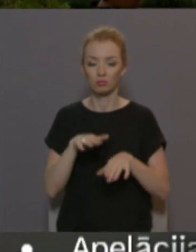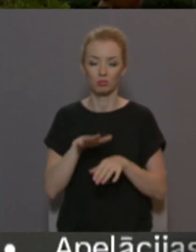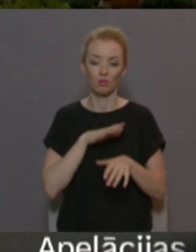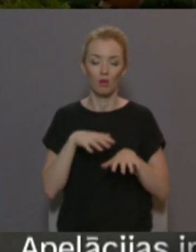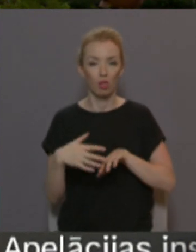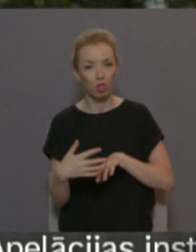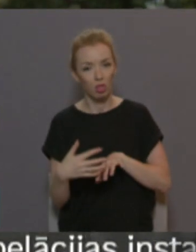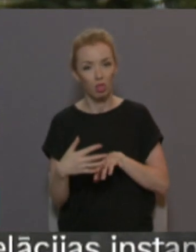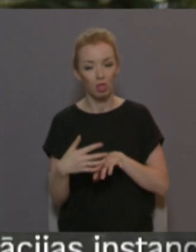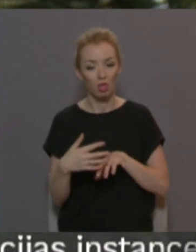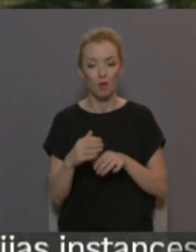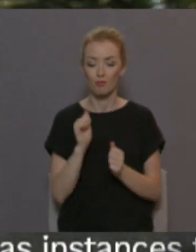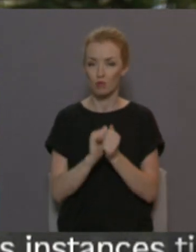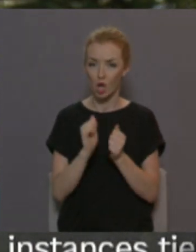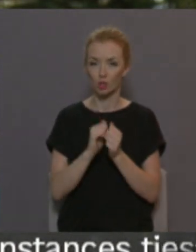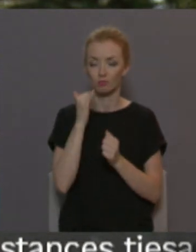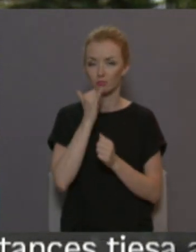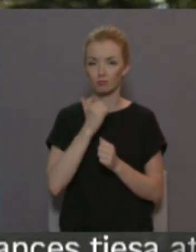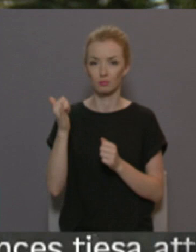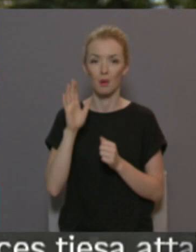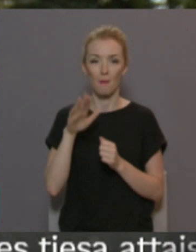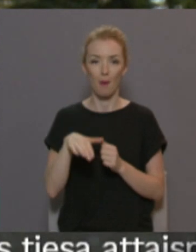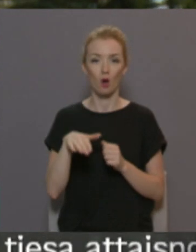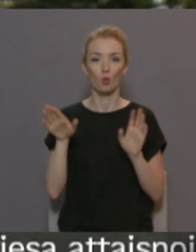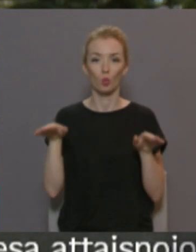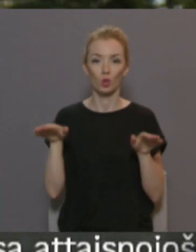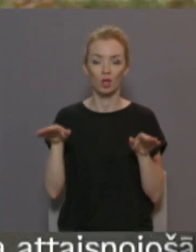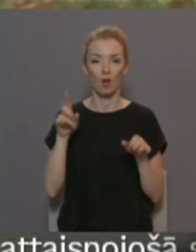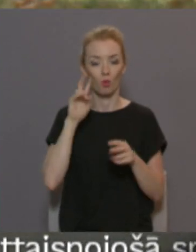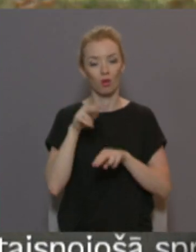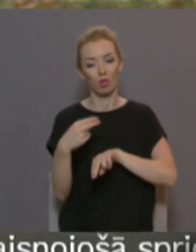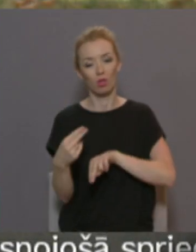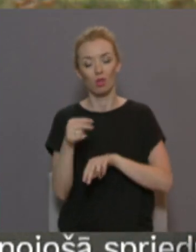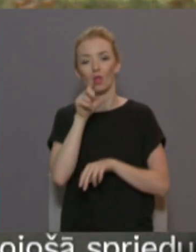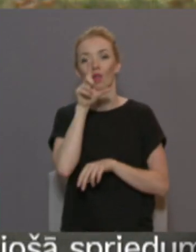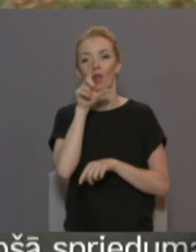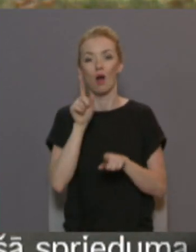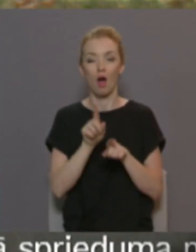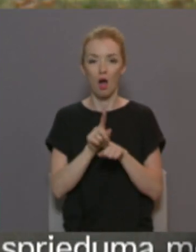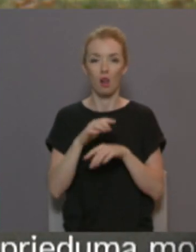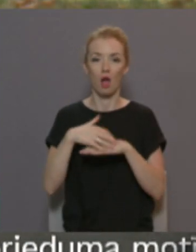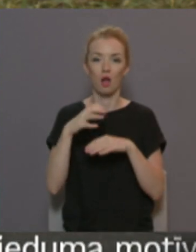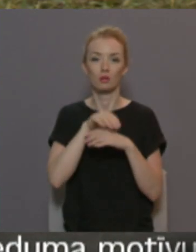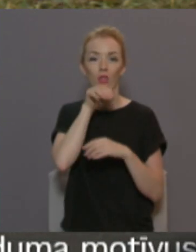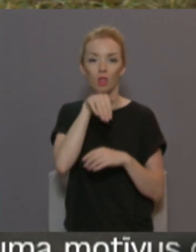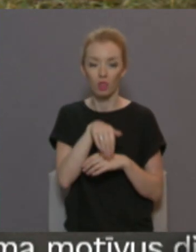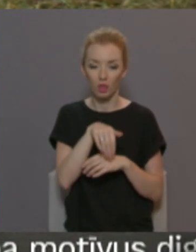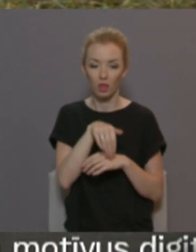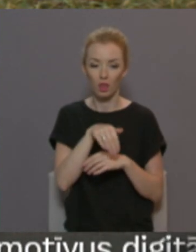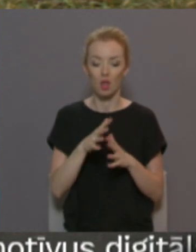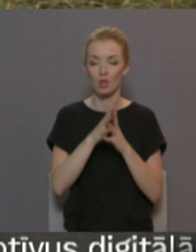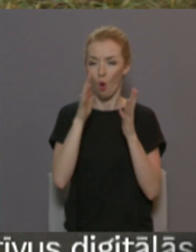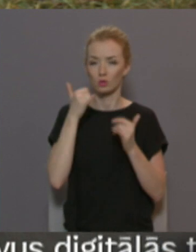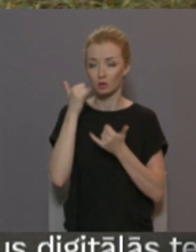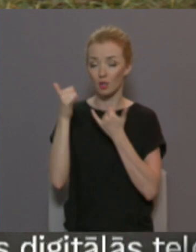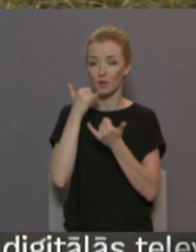dzīvnieku policija regulāri saņem zvans par guļošiem putniem ar atvērtiem krābiem un kaķiem ar izkārtām mēlēm. Tik daudz zvanu, kā šogad